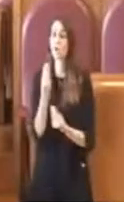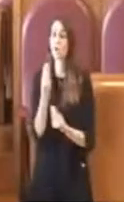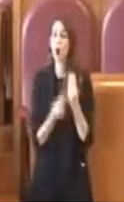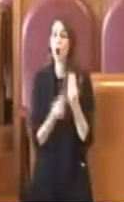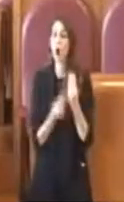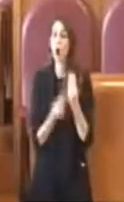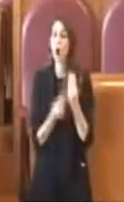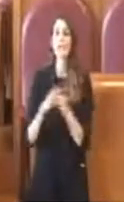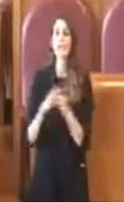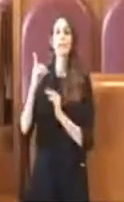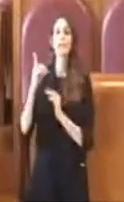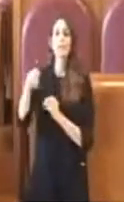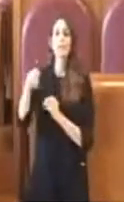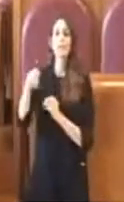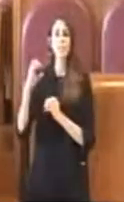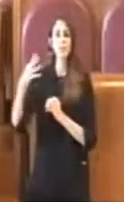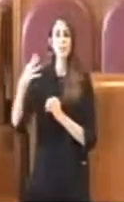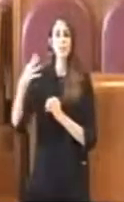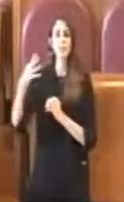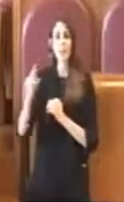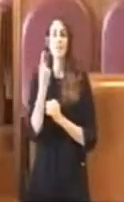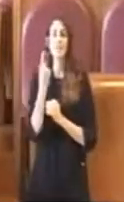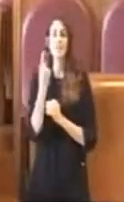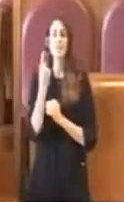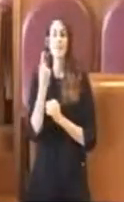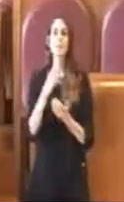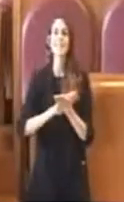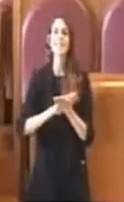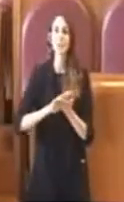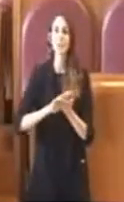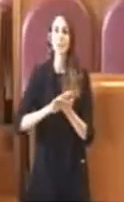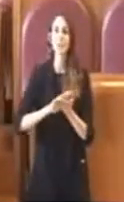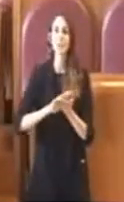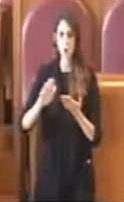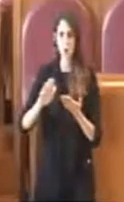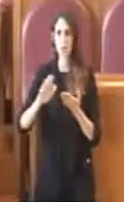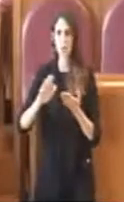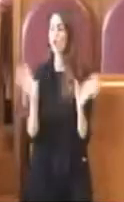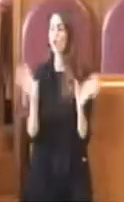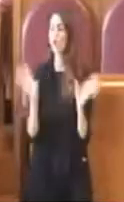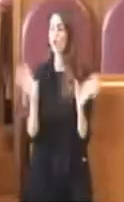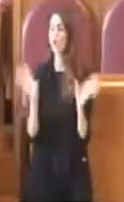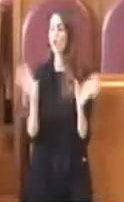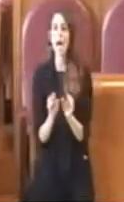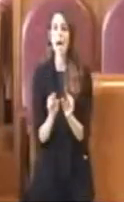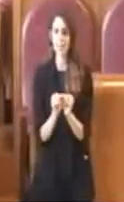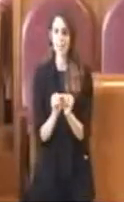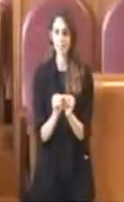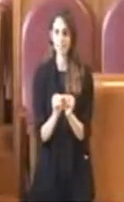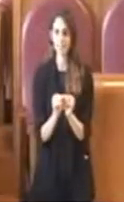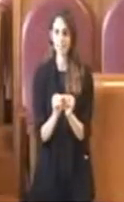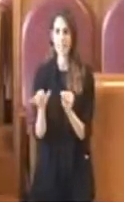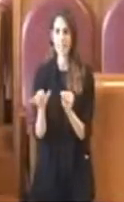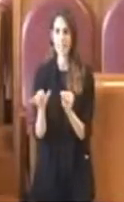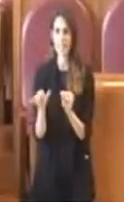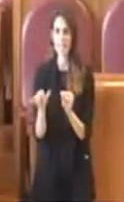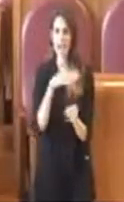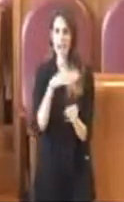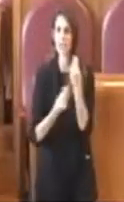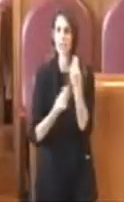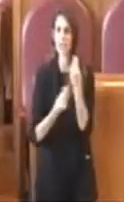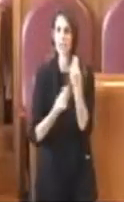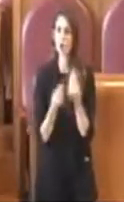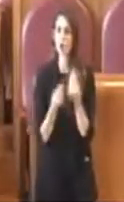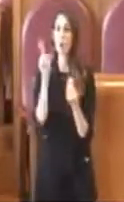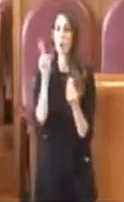DPCM si prevedeva una sanificazione intera degli aree giochi, chiaramente con un bando